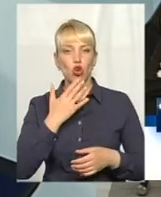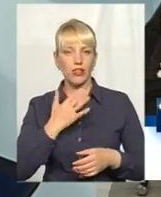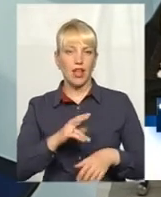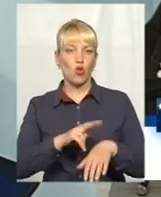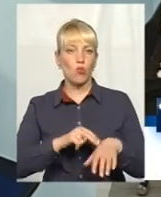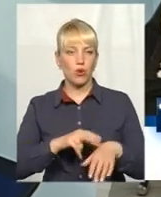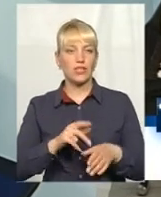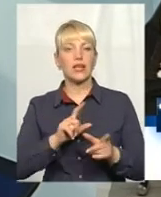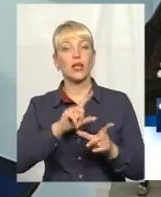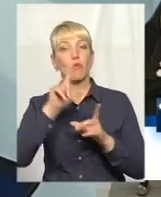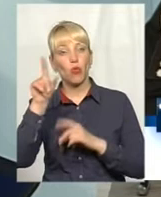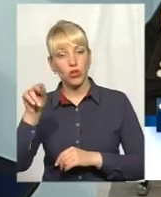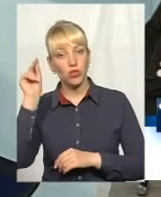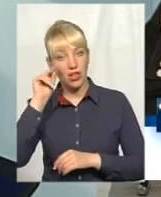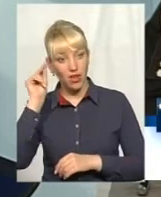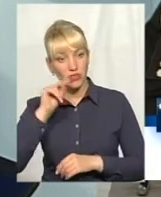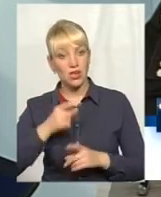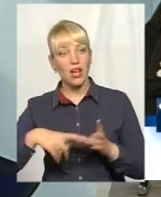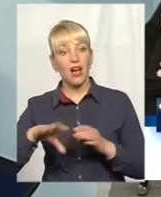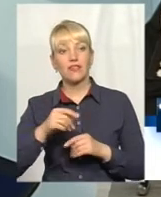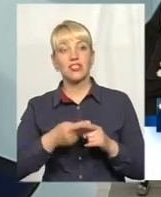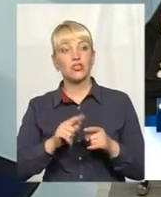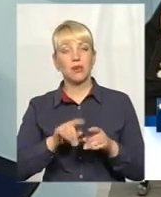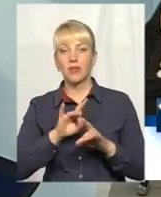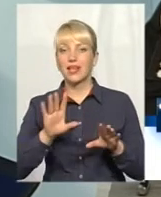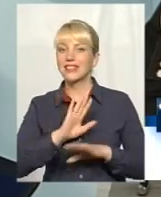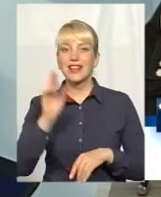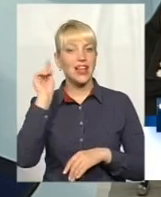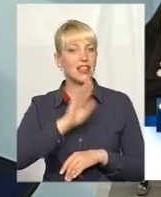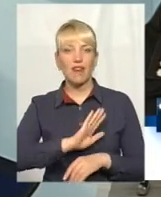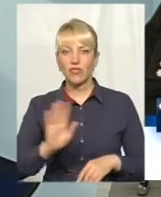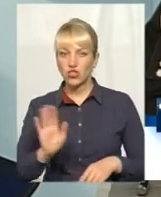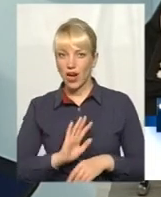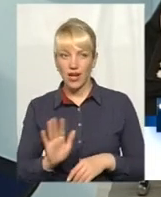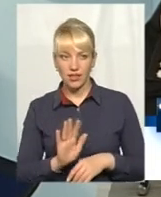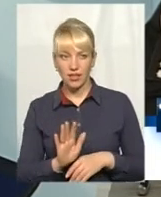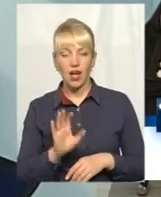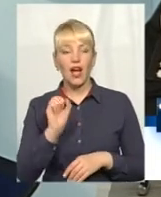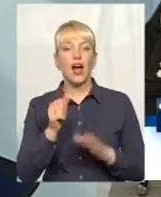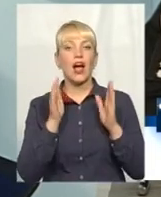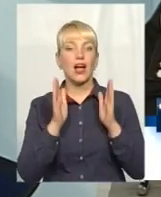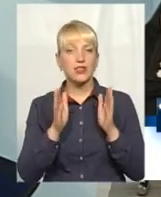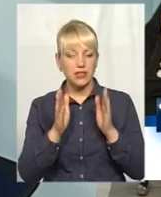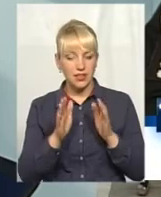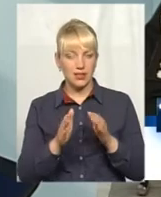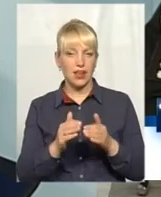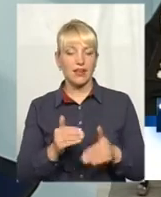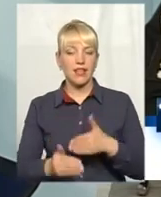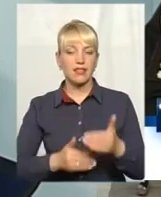поїдуть на навчання. А все це, що ми розповідали, це не навчання, це тільки етап відбору.